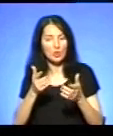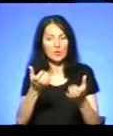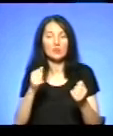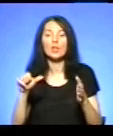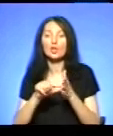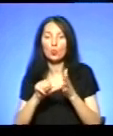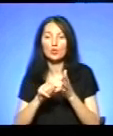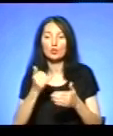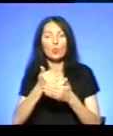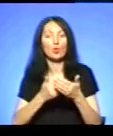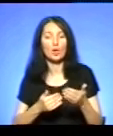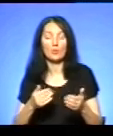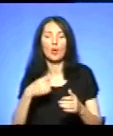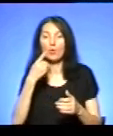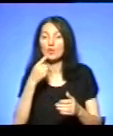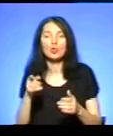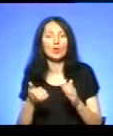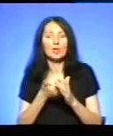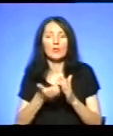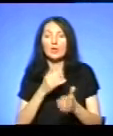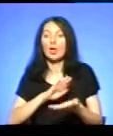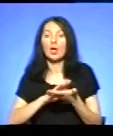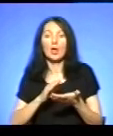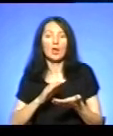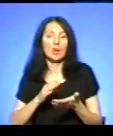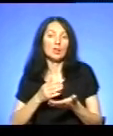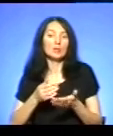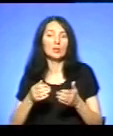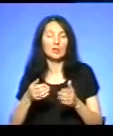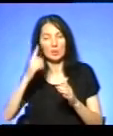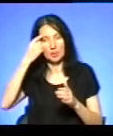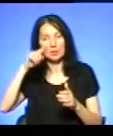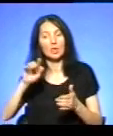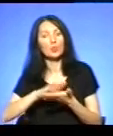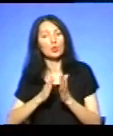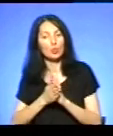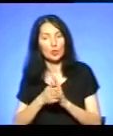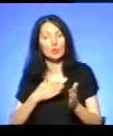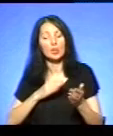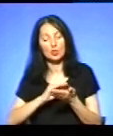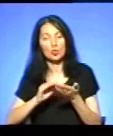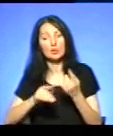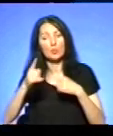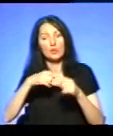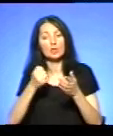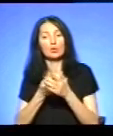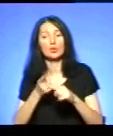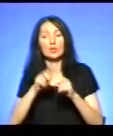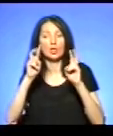брак інформації про ситуацію, що склалася. Наші журналісти повернуться до теми, як тільки дізнаються більше.